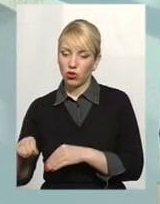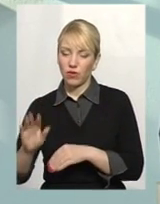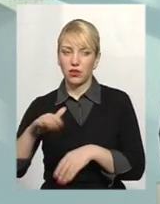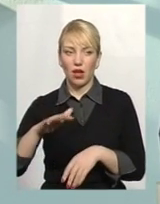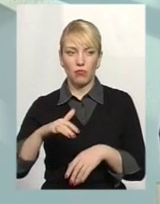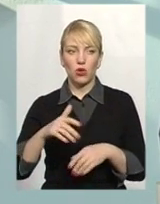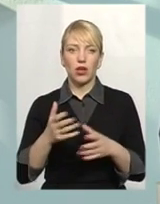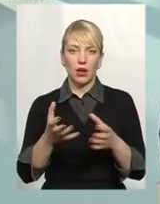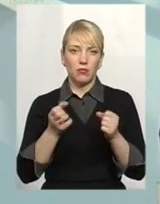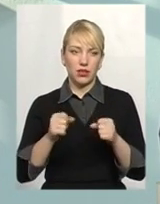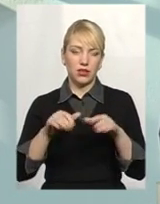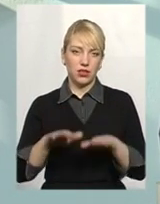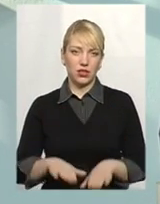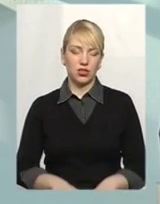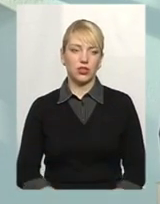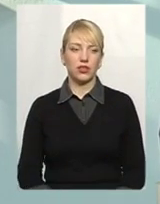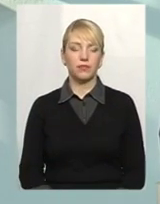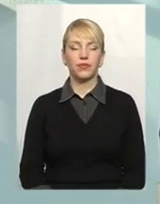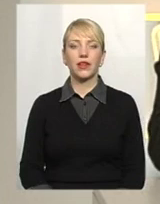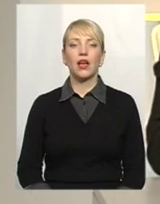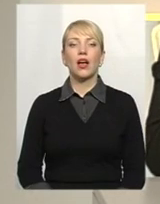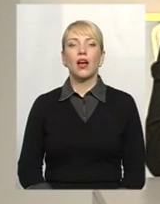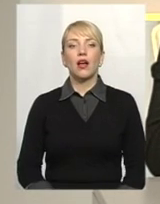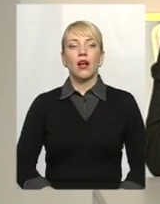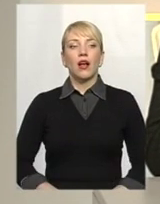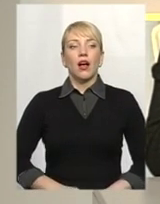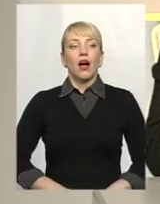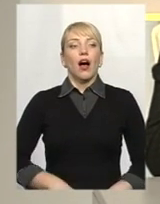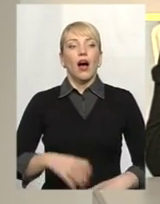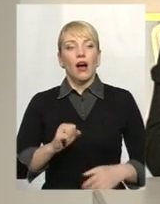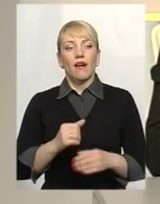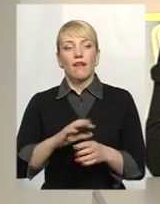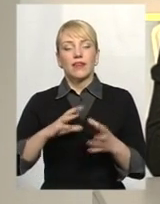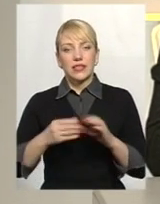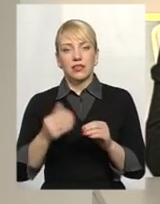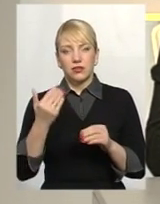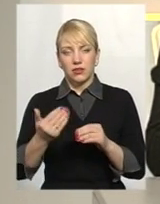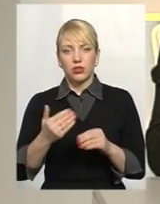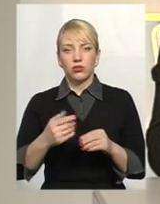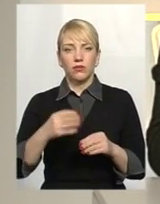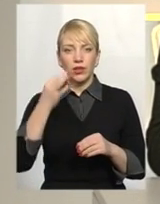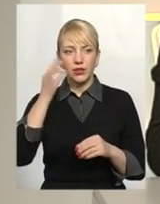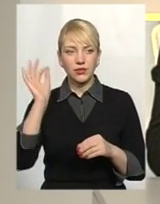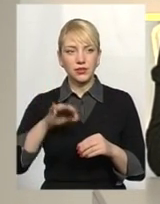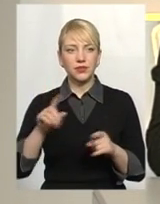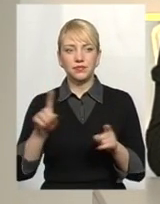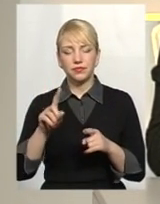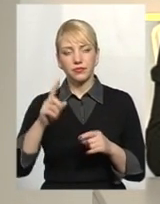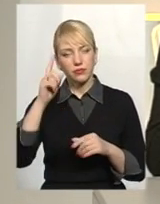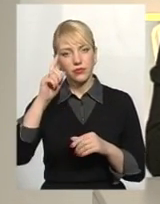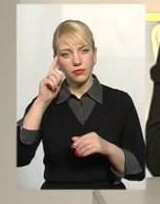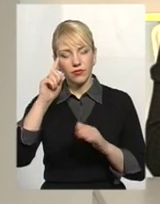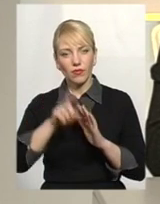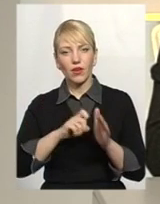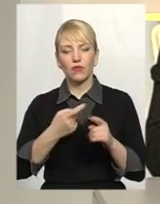може прийняти собі рішення. А взагалі з вашого досвіду, що вже відомо? От ці будинки, мешканці тих будинків,